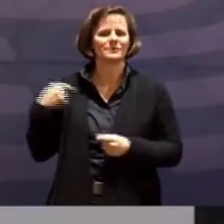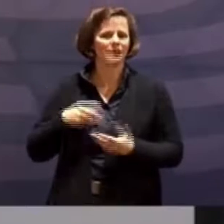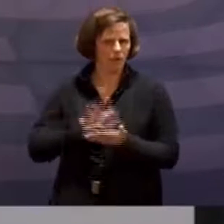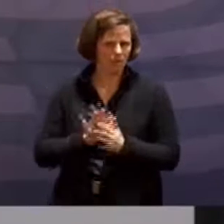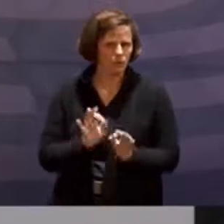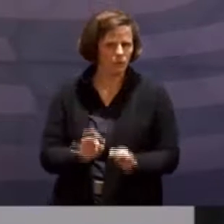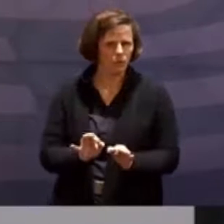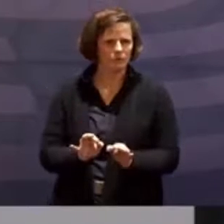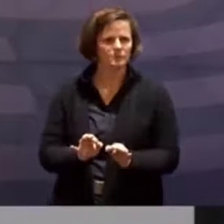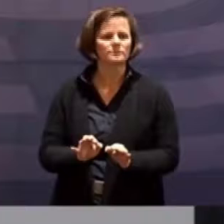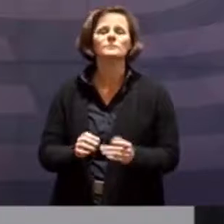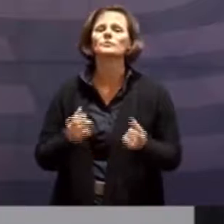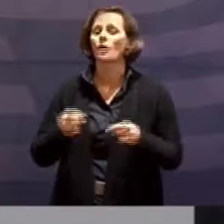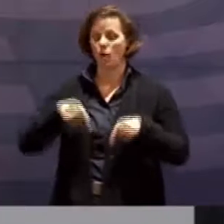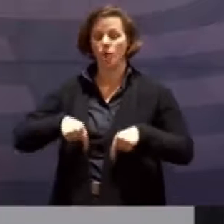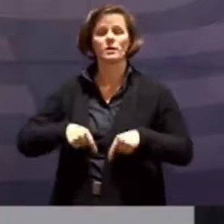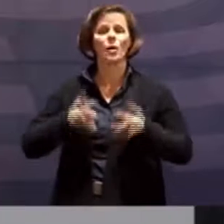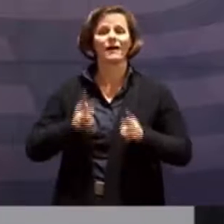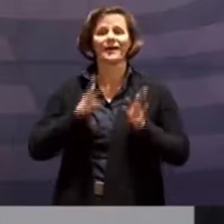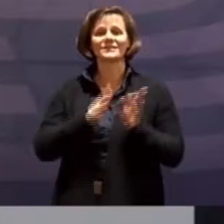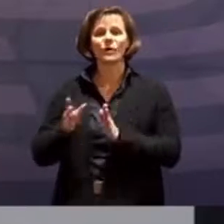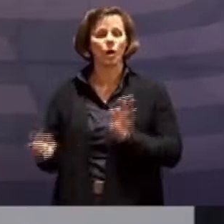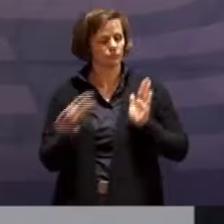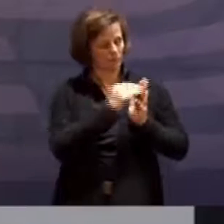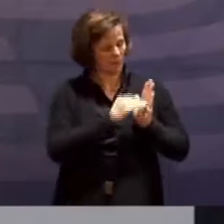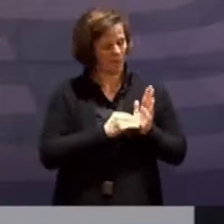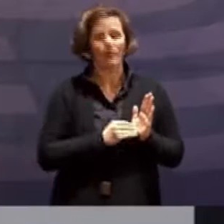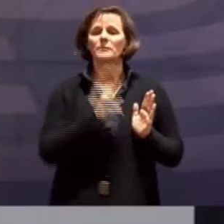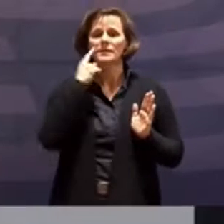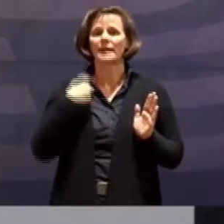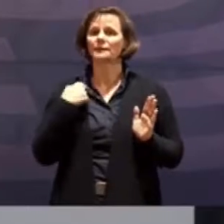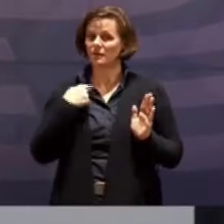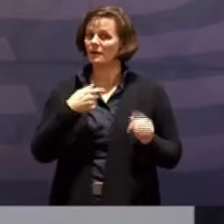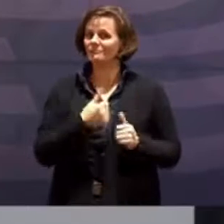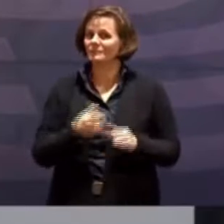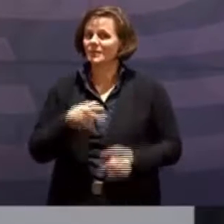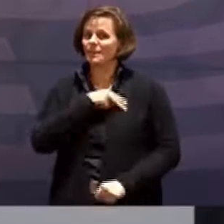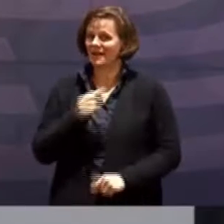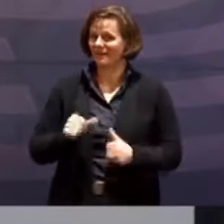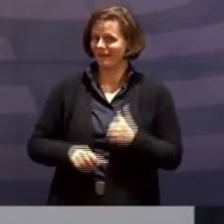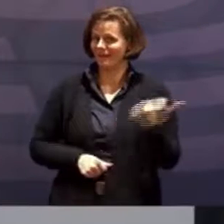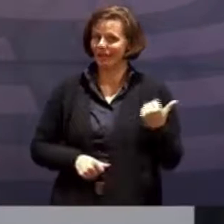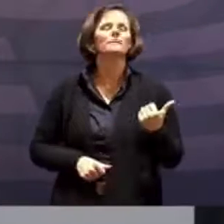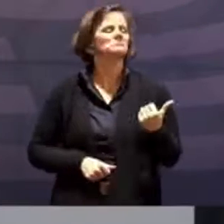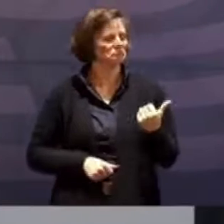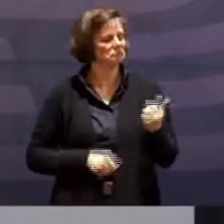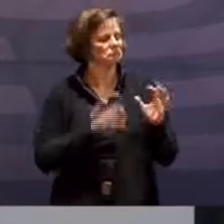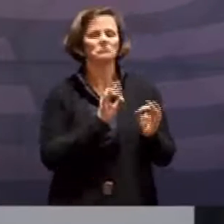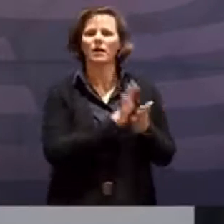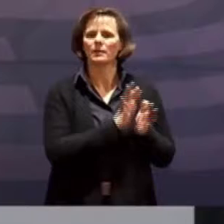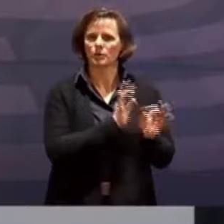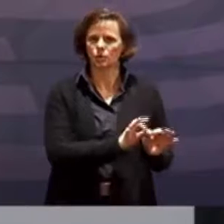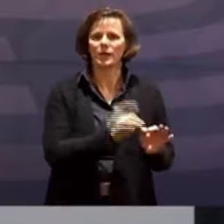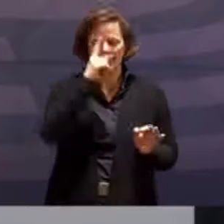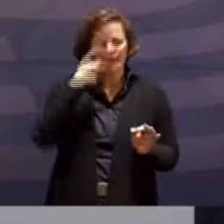heute auch in der Rechtsverordnung aufgenommen wurden für angemessen. Ich begrüße auch, dass es einen, wenn auch etwas komplizierten Plan